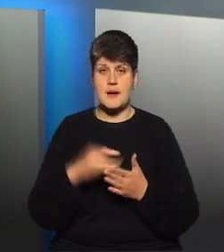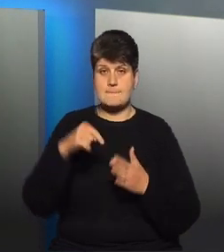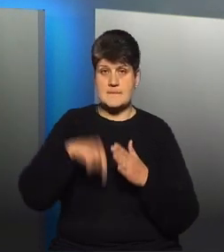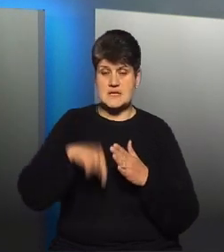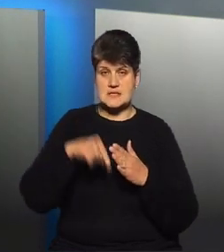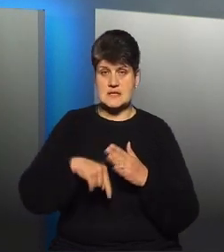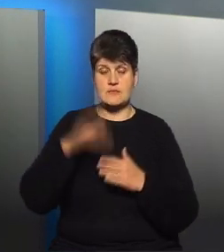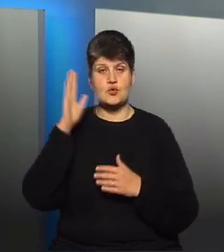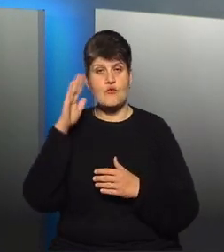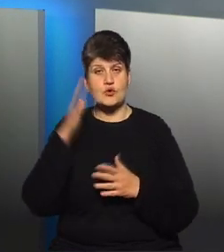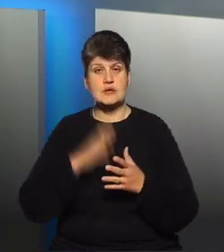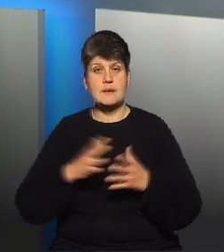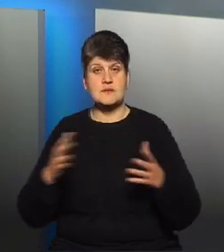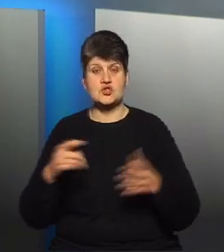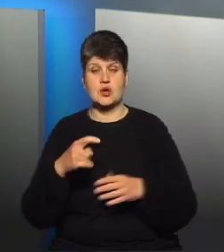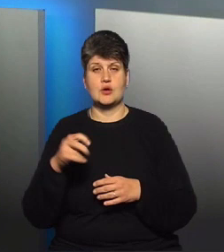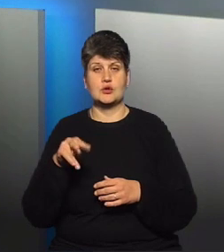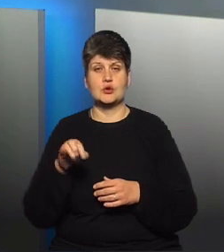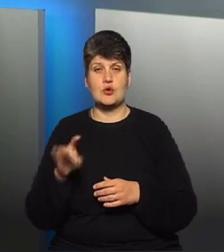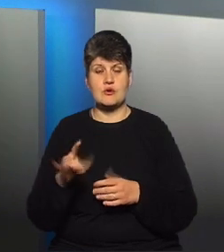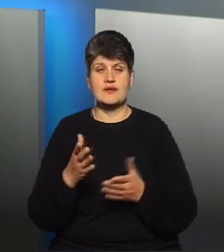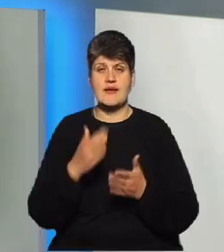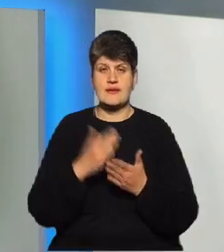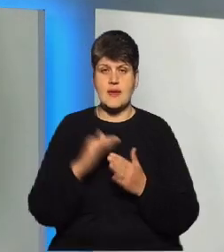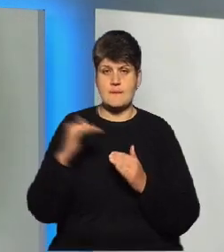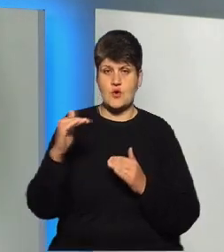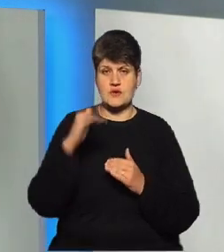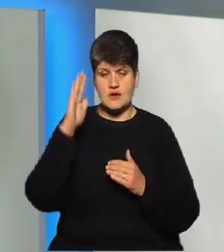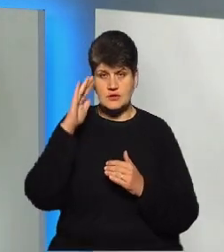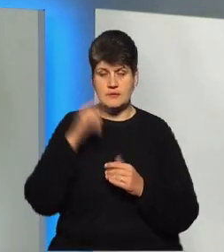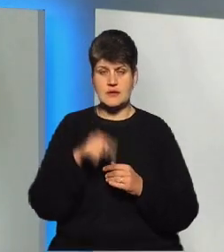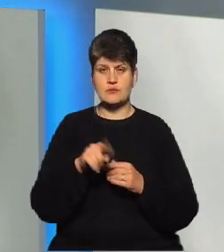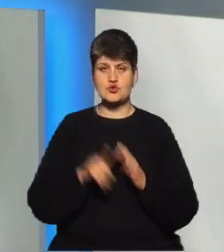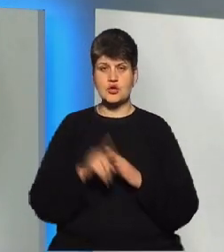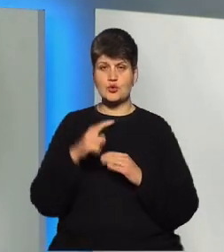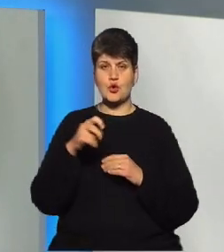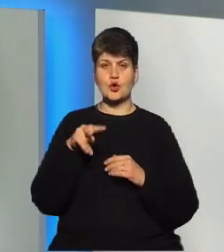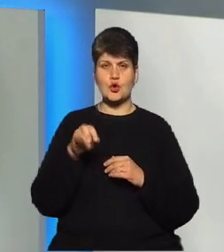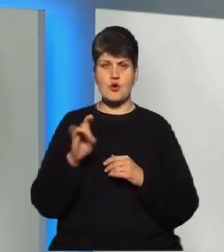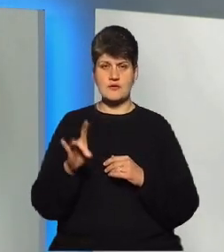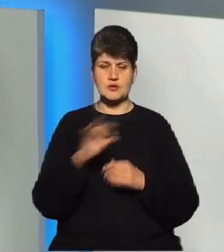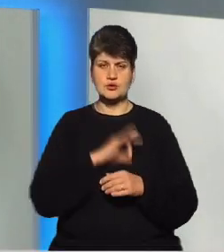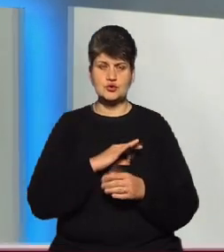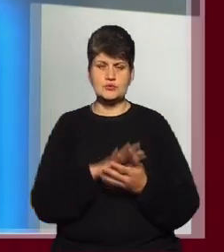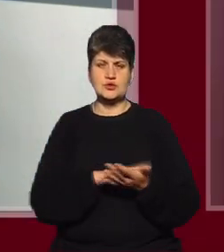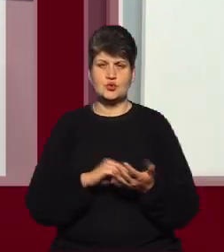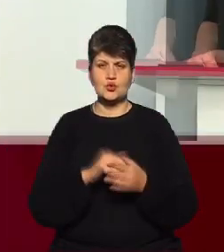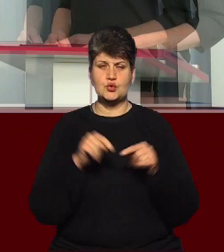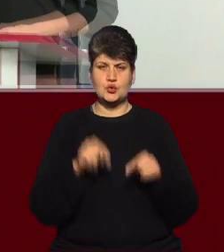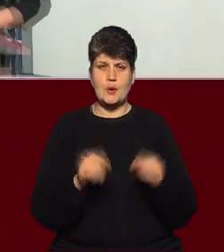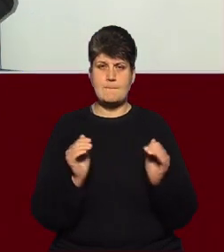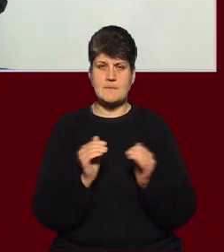більше хлору йде там, поверхнева вода. Тому що там спочатку хлор використовують для того, щоб знешкодити ту мікрофлору, яка вже є в воді,